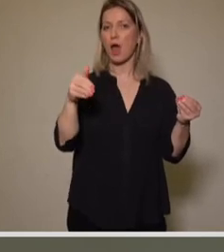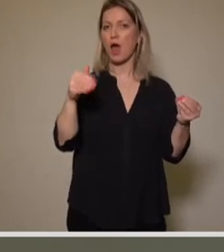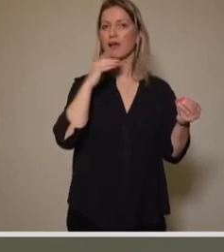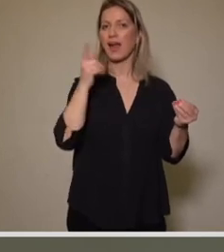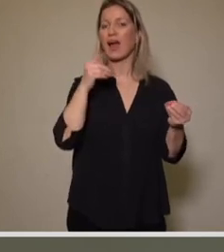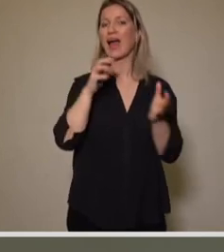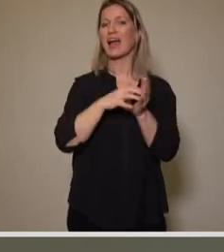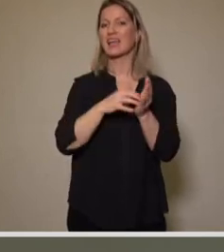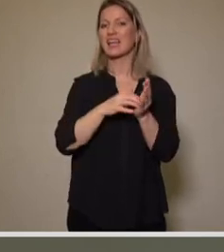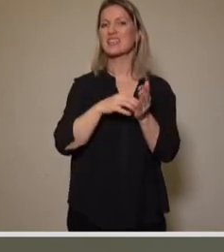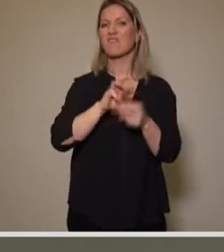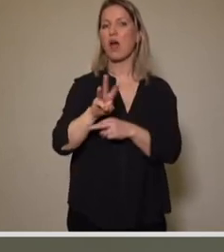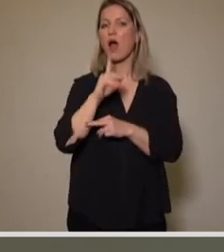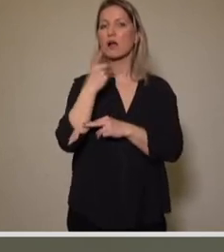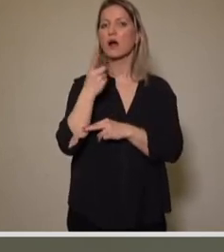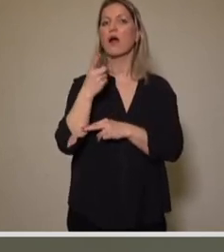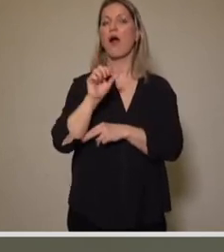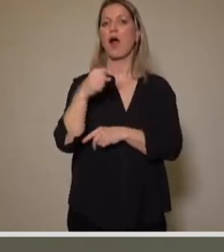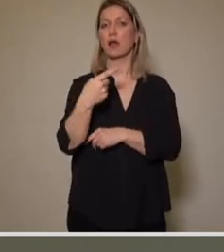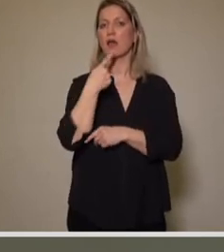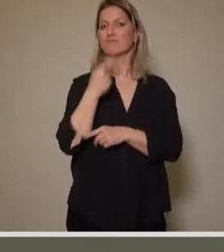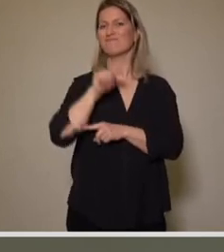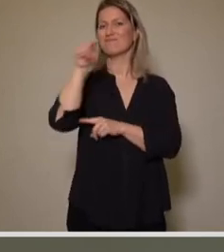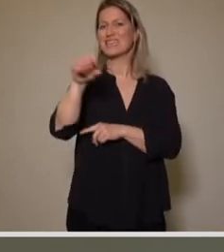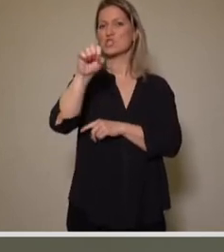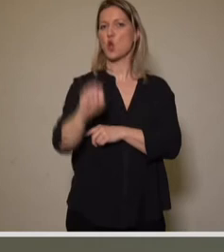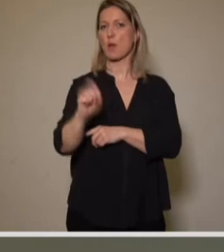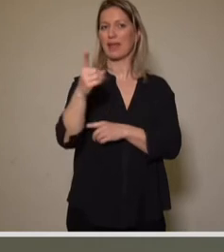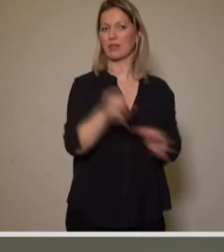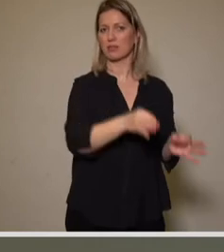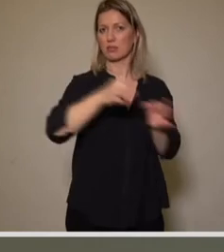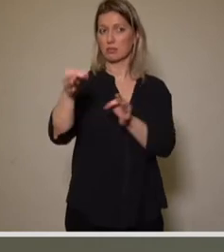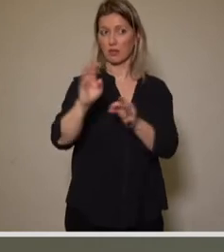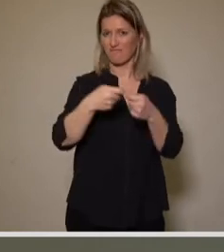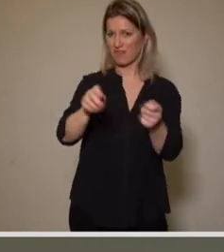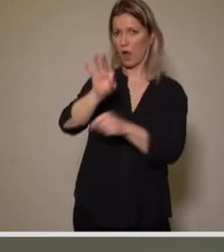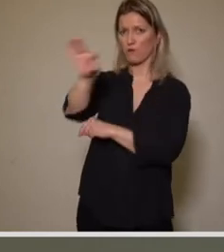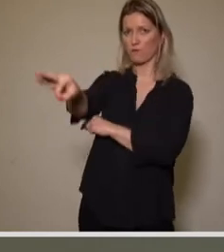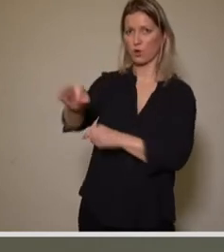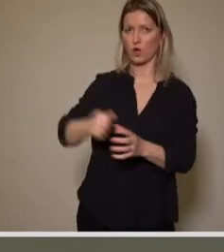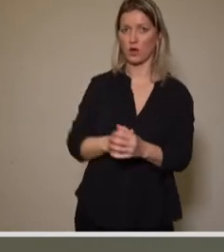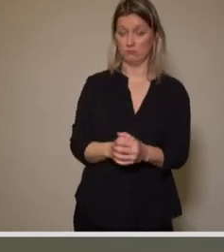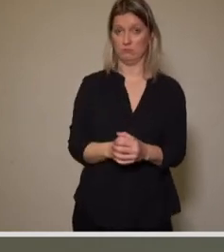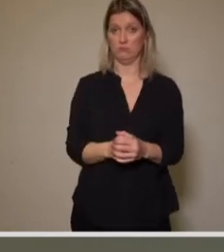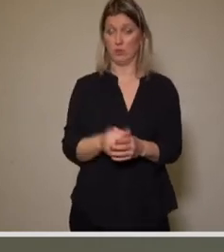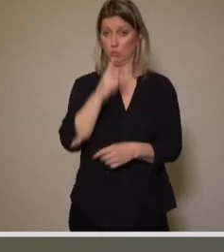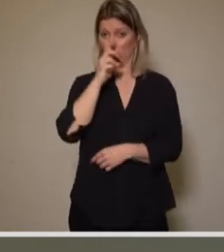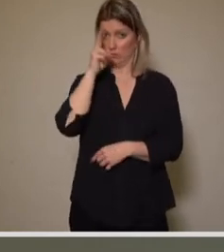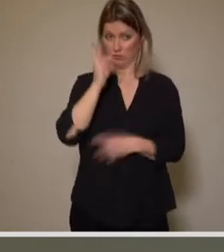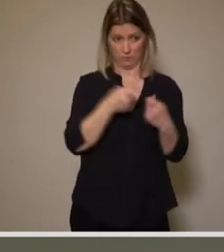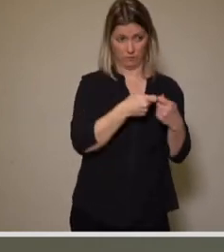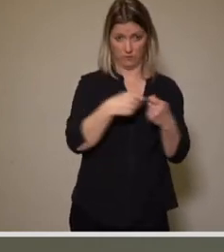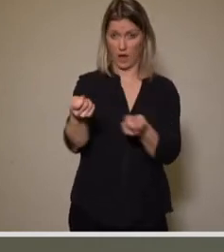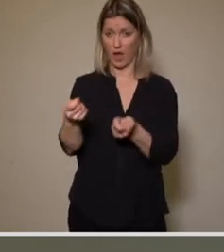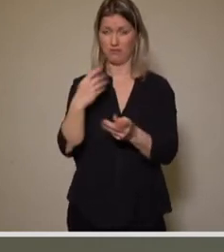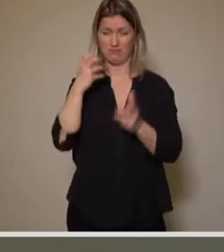verkauft wurden. Ein 30 Hektar großer Tagebau in Söbrigen würde durch Lärm, Dreck, Lkw